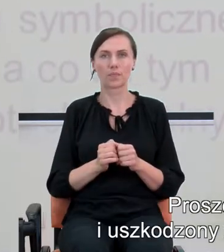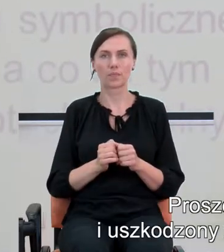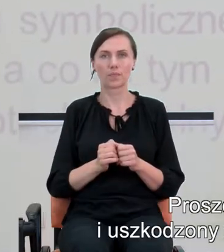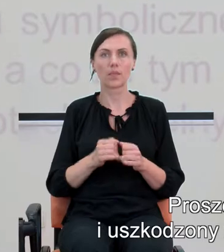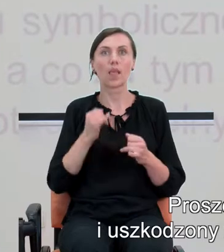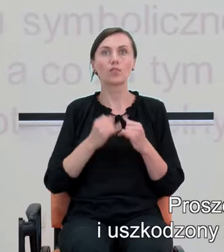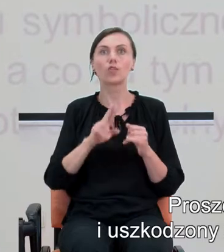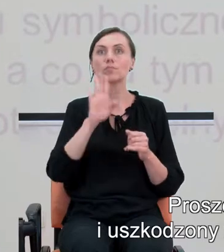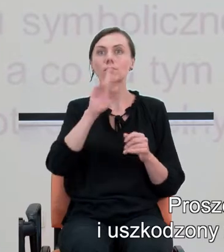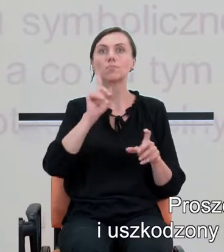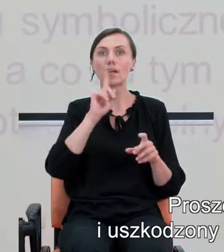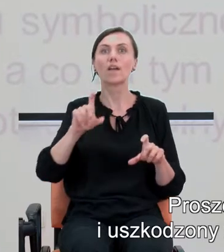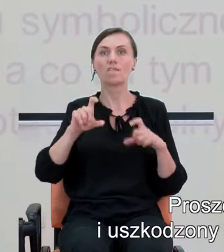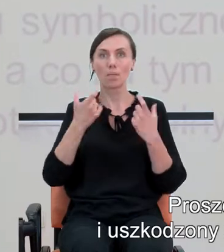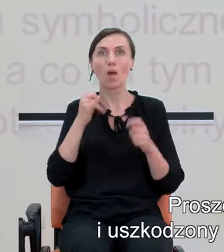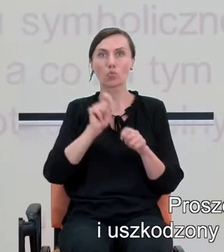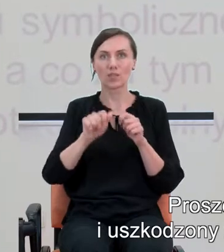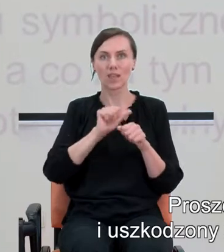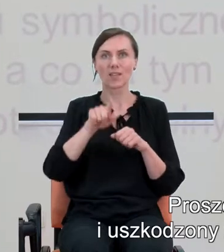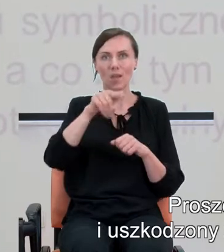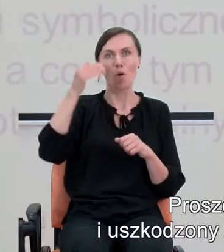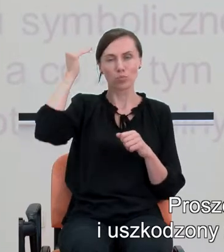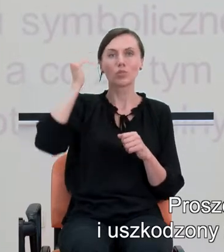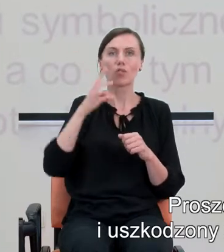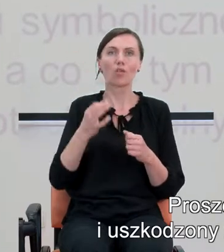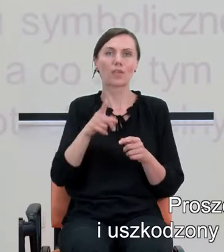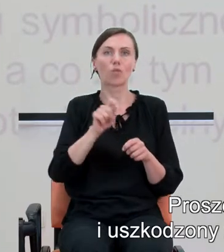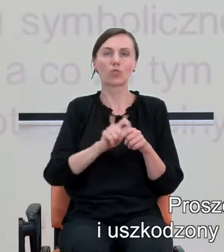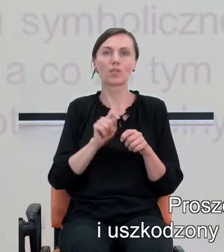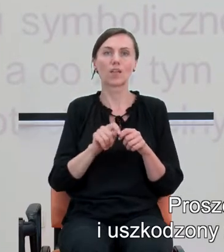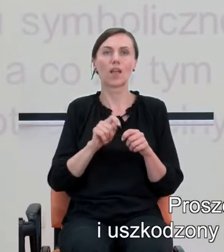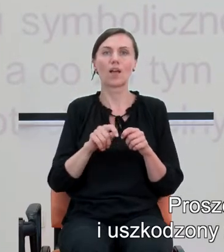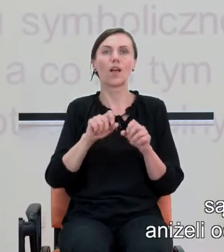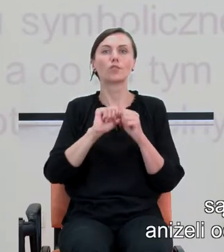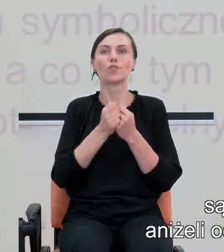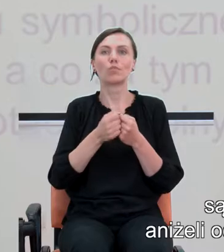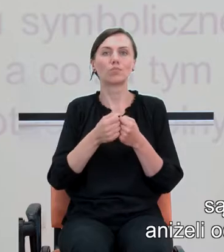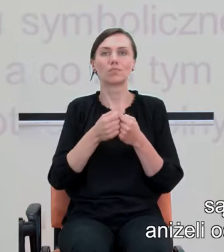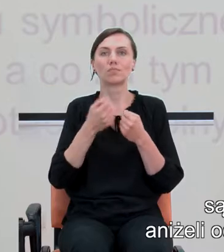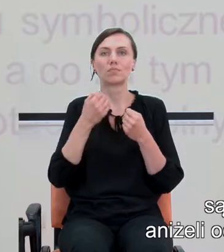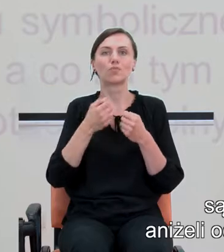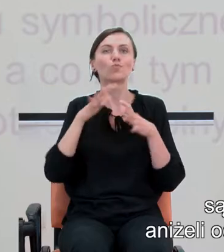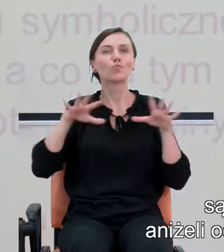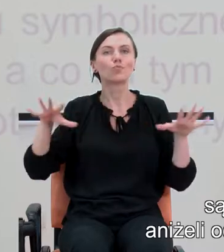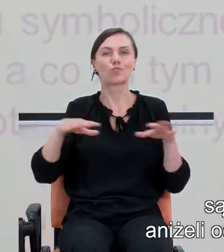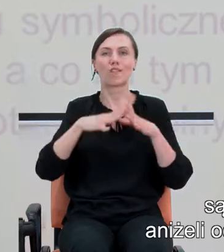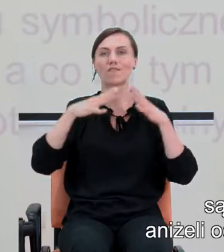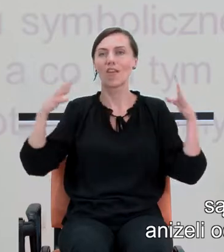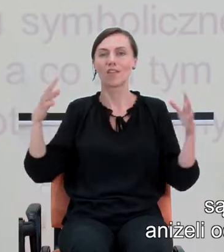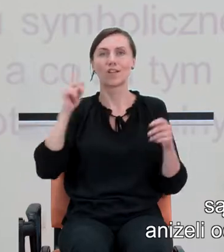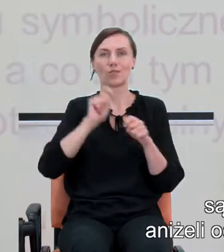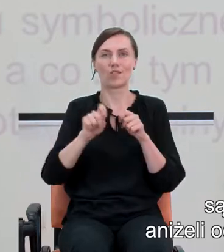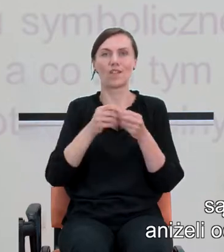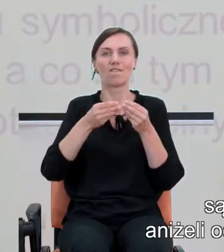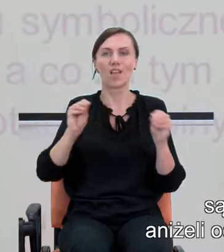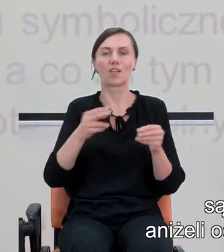ulegnie wypadkowi i uszkodzony zostaje jego mózg, no to te uszkodzenia zazwyczaj są niestety znacznie bardziej rozległe,